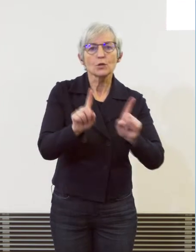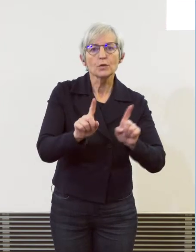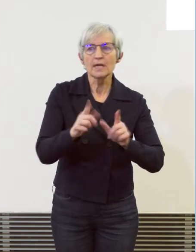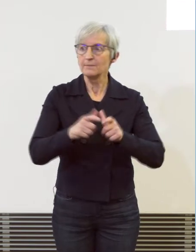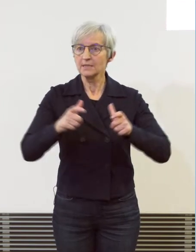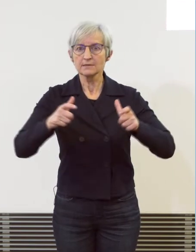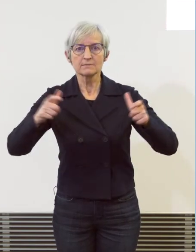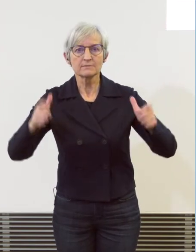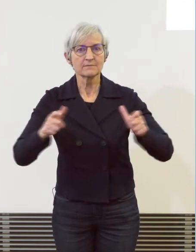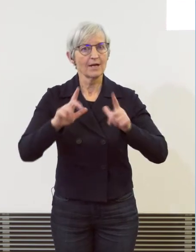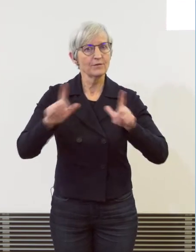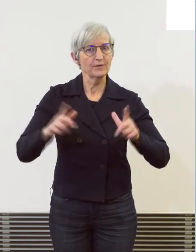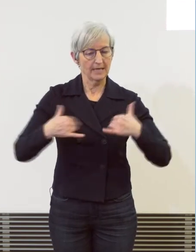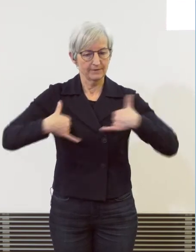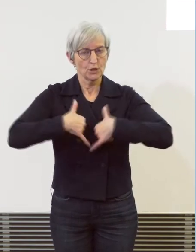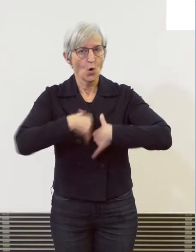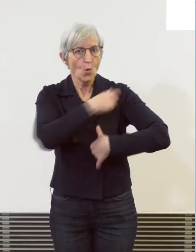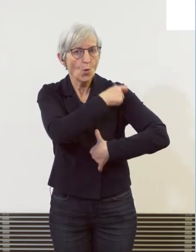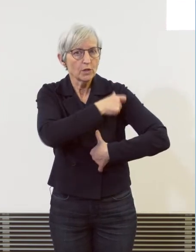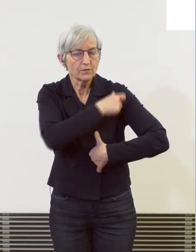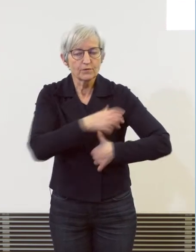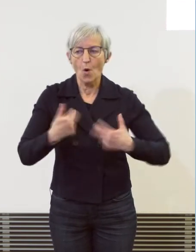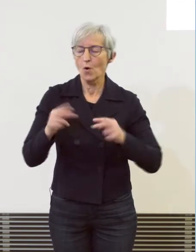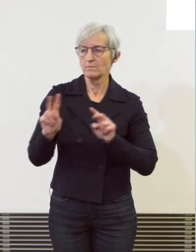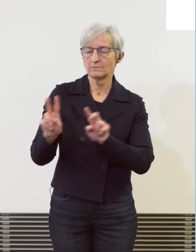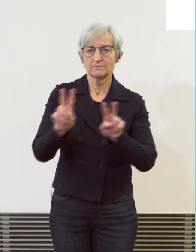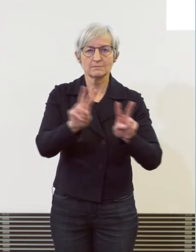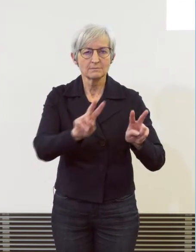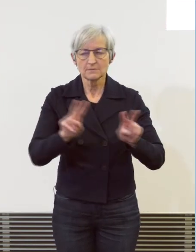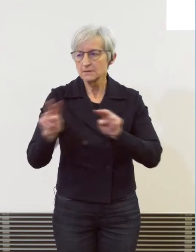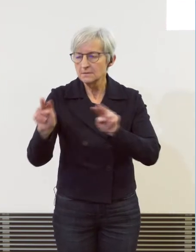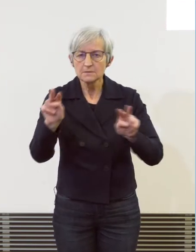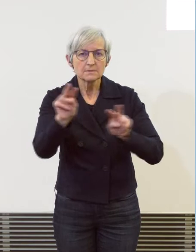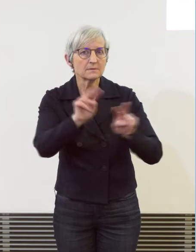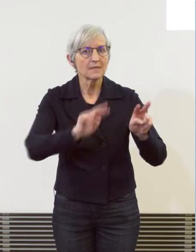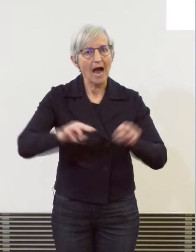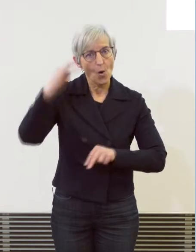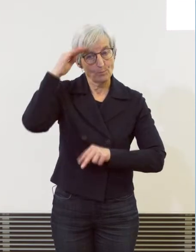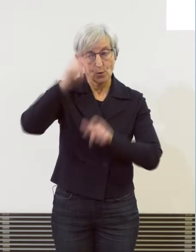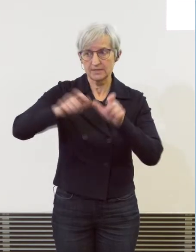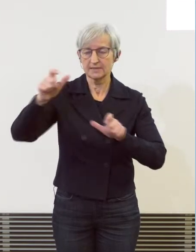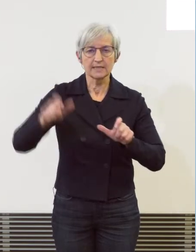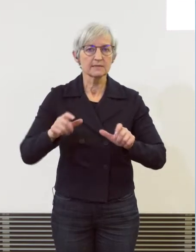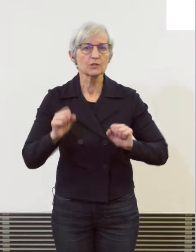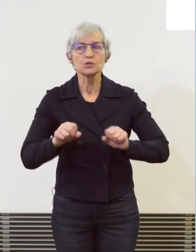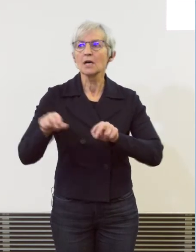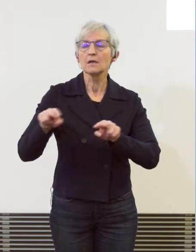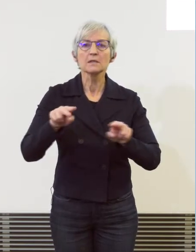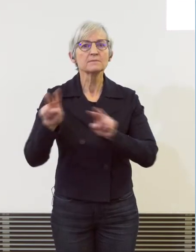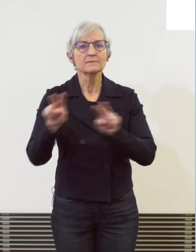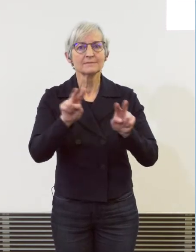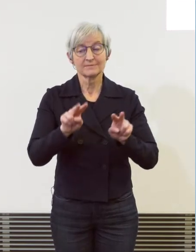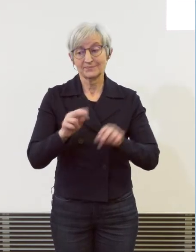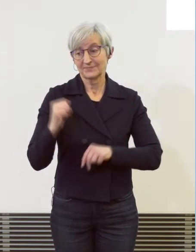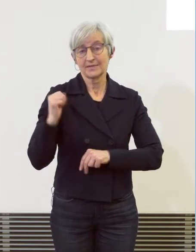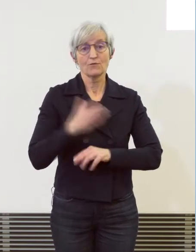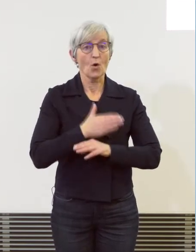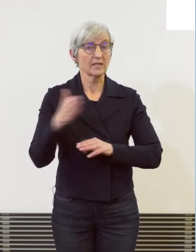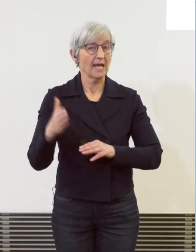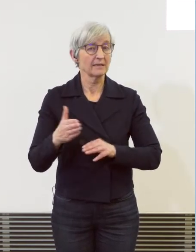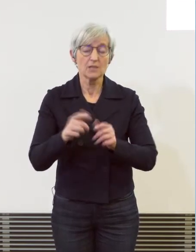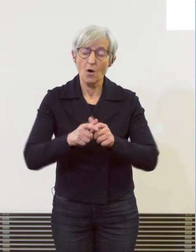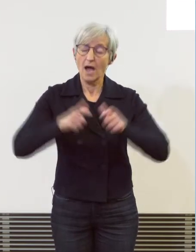uniformierten Polizistinnen. Die Polizisten haben sie am letzten Wochenende nochmal, nochmal verstärkt. Wir haben